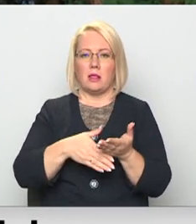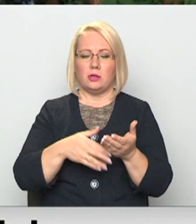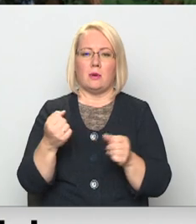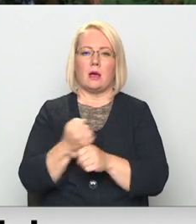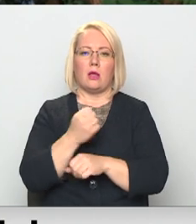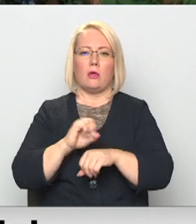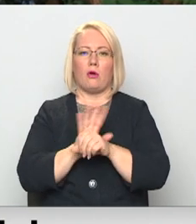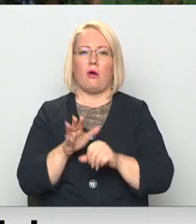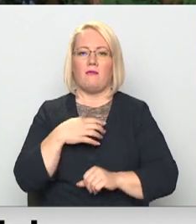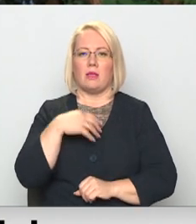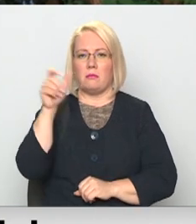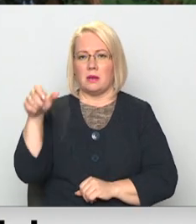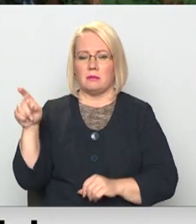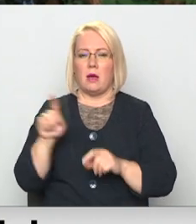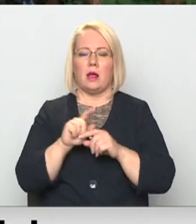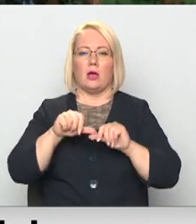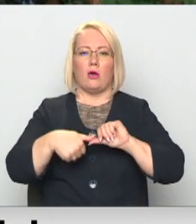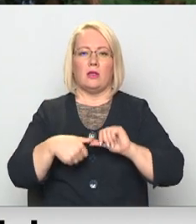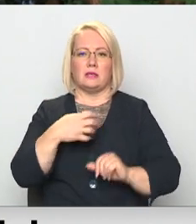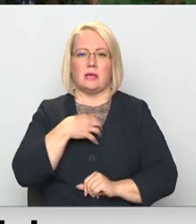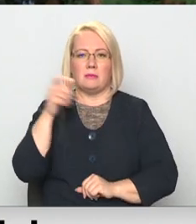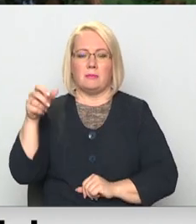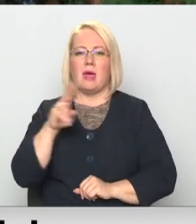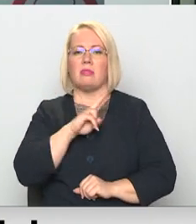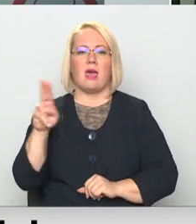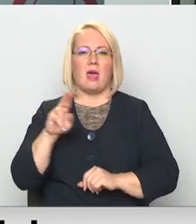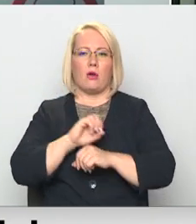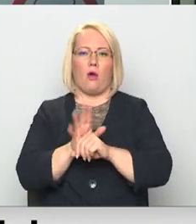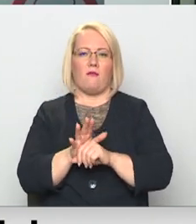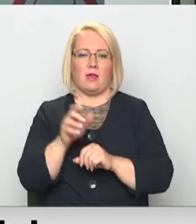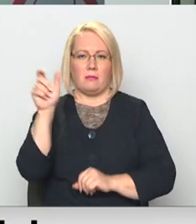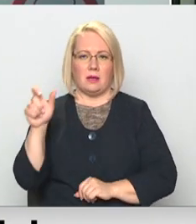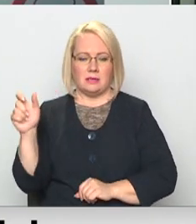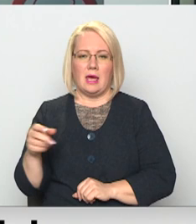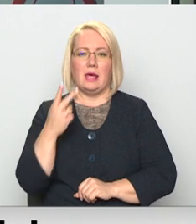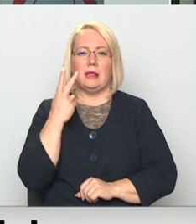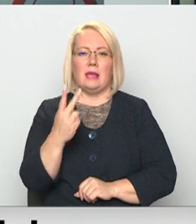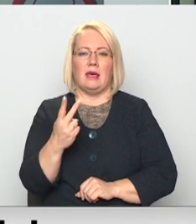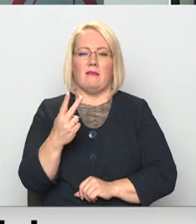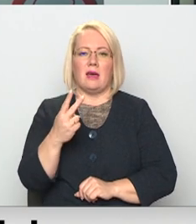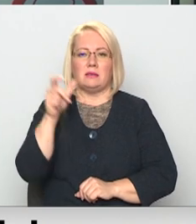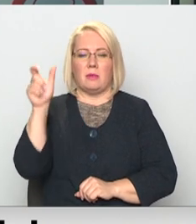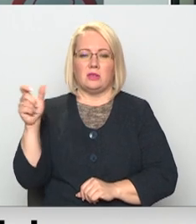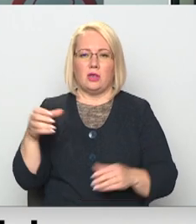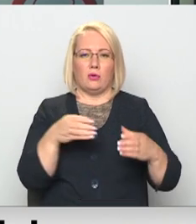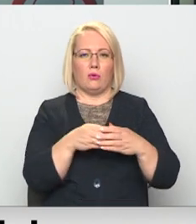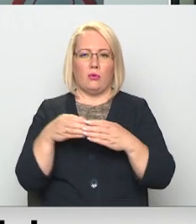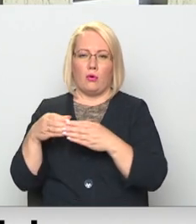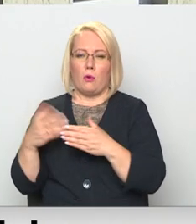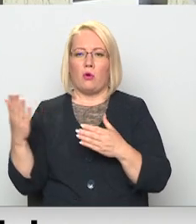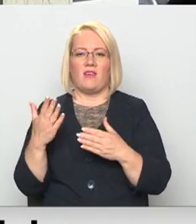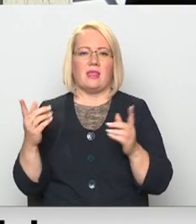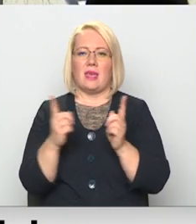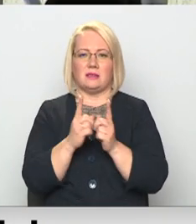COVID pacientiem, gan arī hroniskiem, tā teikt, ne-COVID pacientiem. Divas pacientu plūsmas, kur šie pacienti nekrustojas,